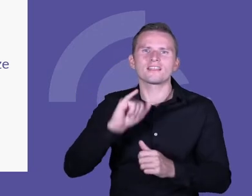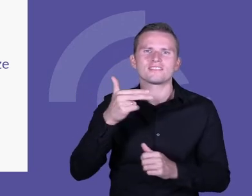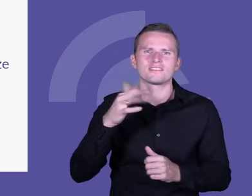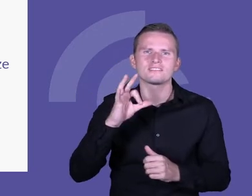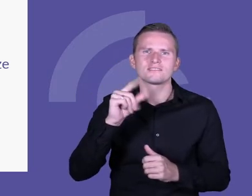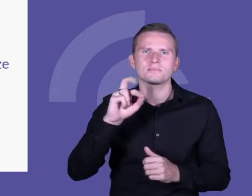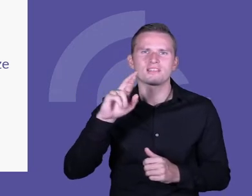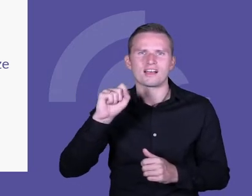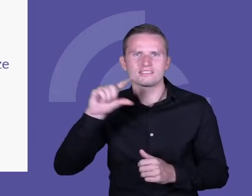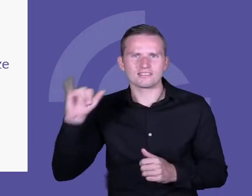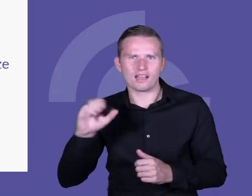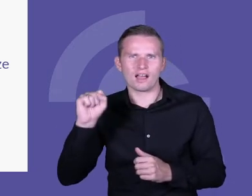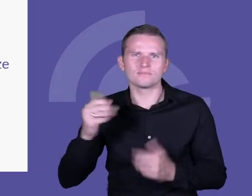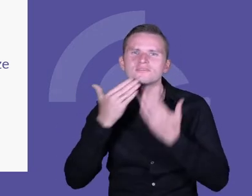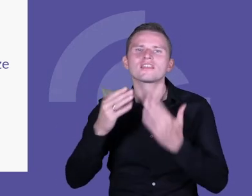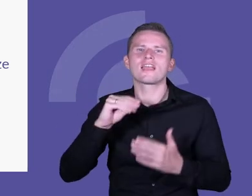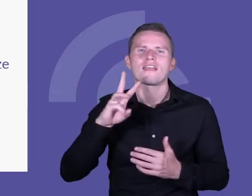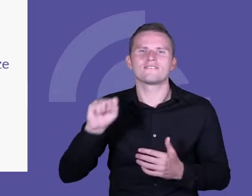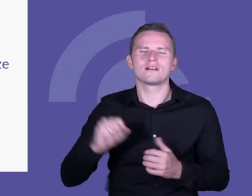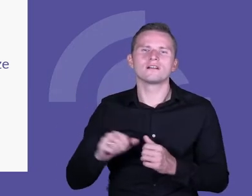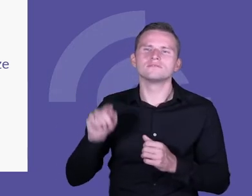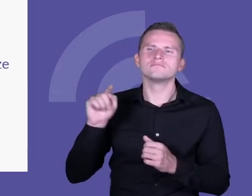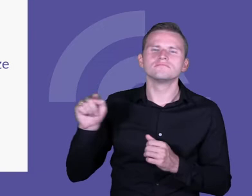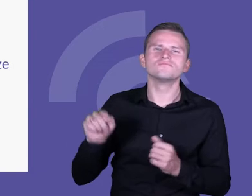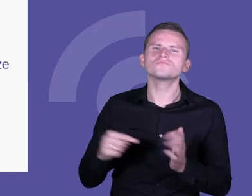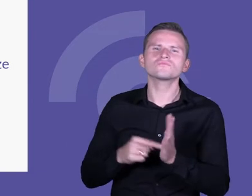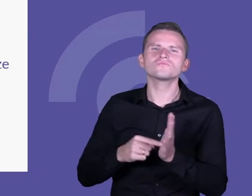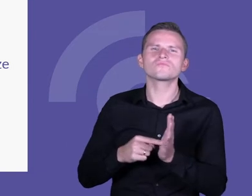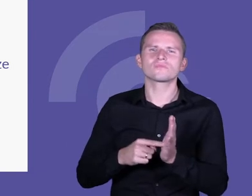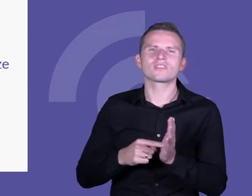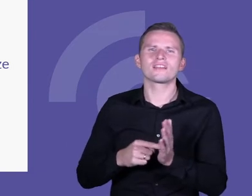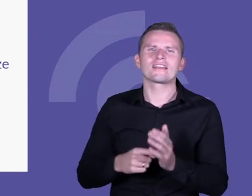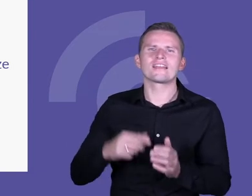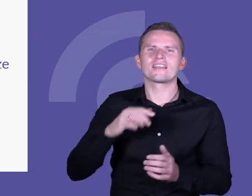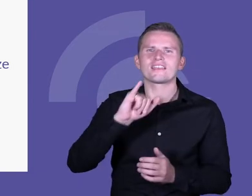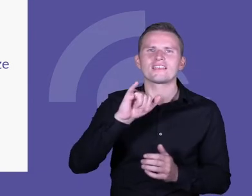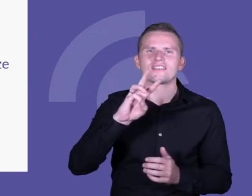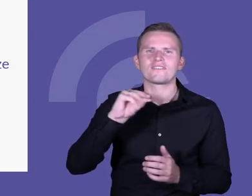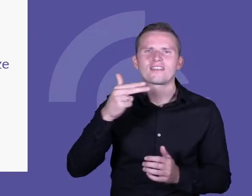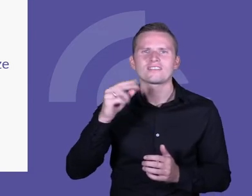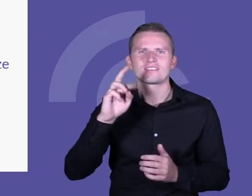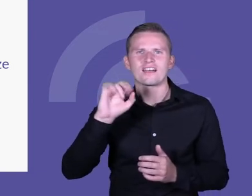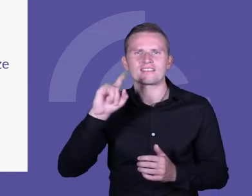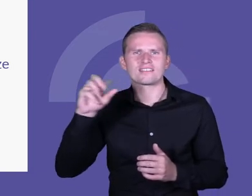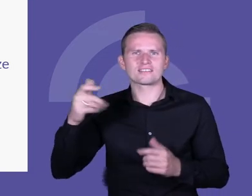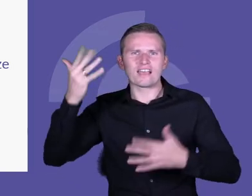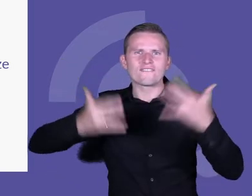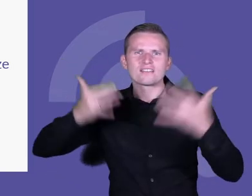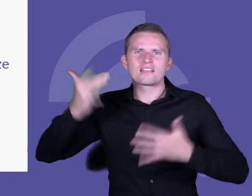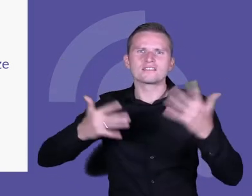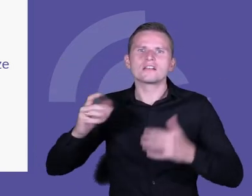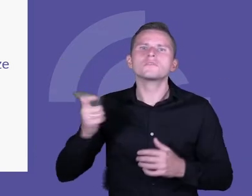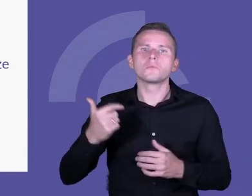a mianowicie chcę powiedzieć o tak zwanej inwentaryzacji. I nasza inwentaryzacja nie polegała na liczeniu krzeseł,